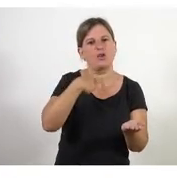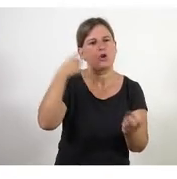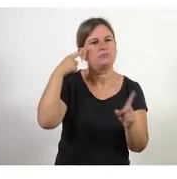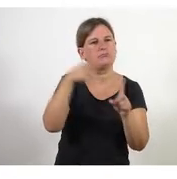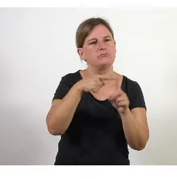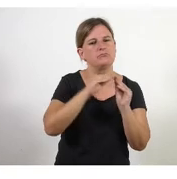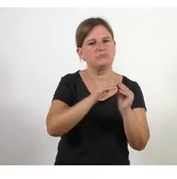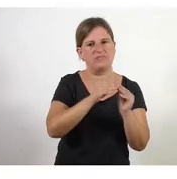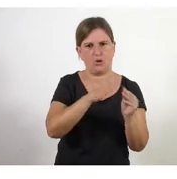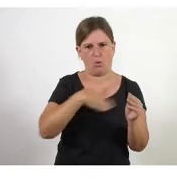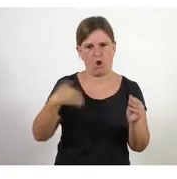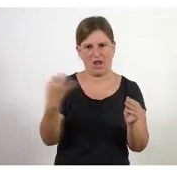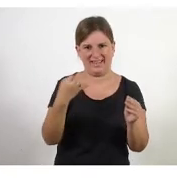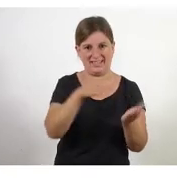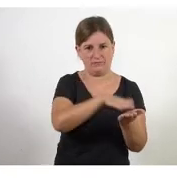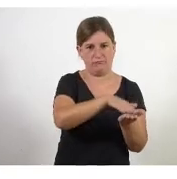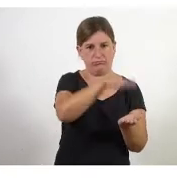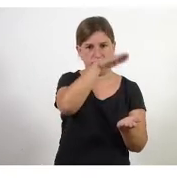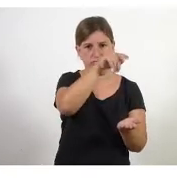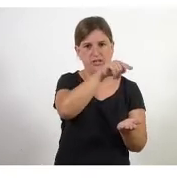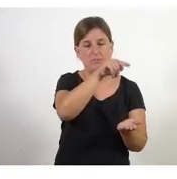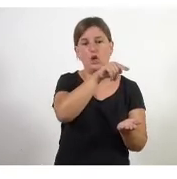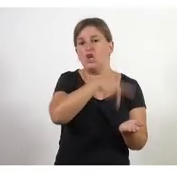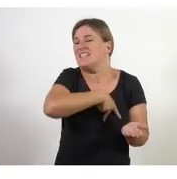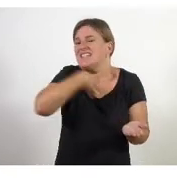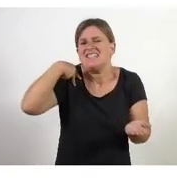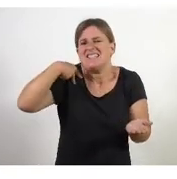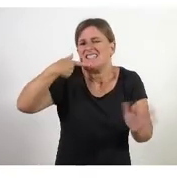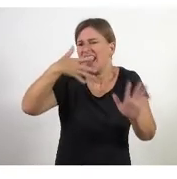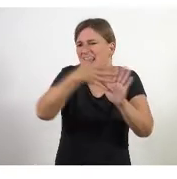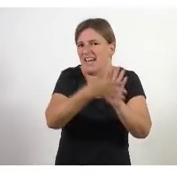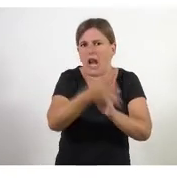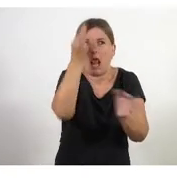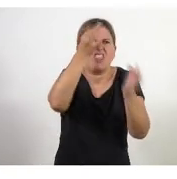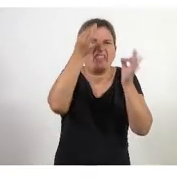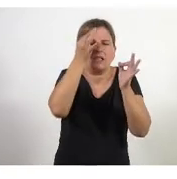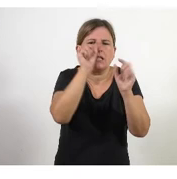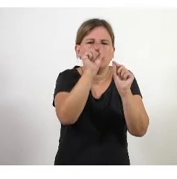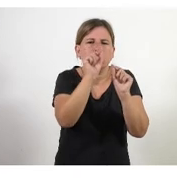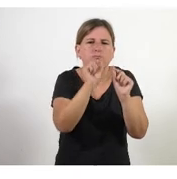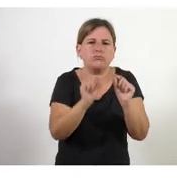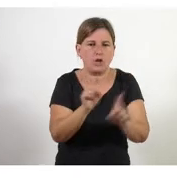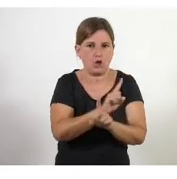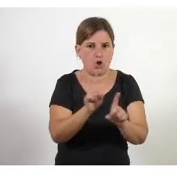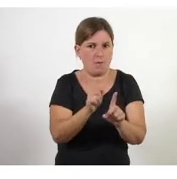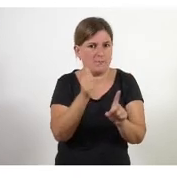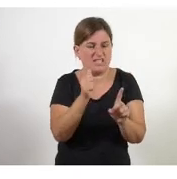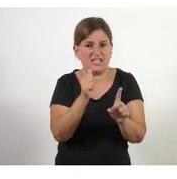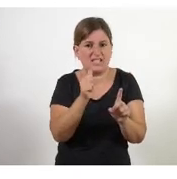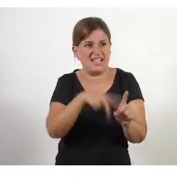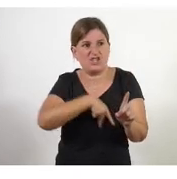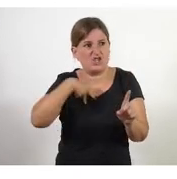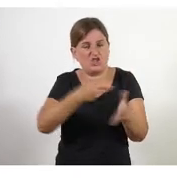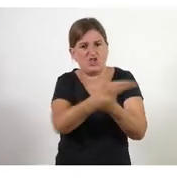desenvolupar però són grans especificacions no detallades sinó una versió més macro